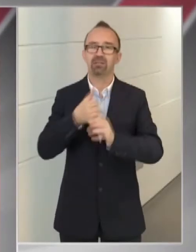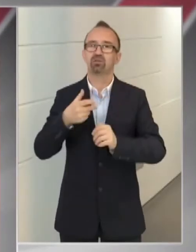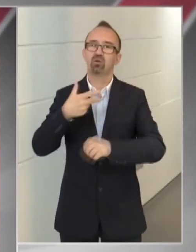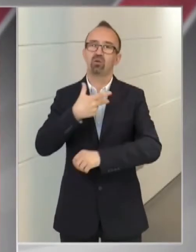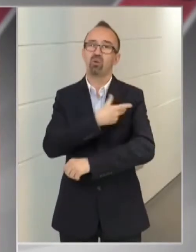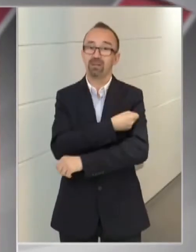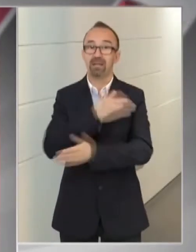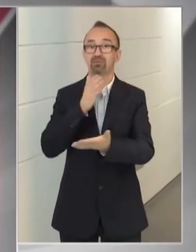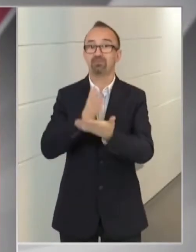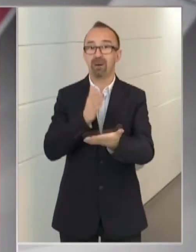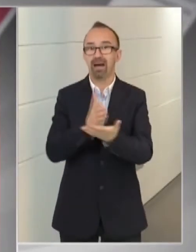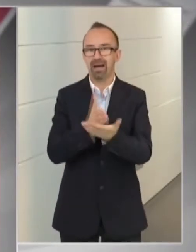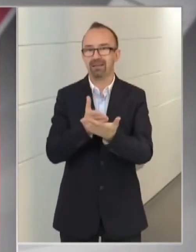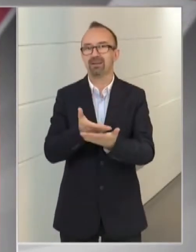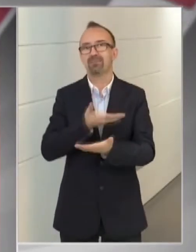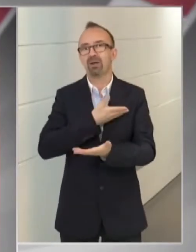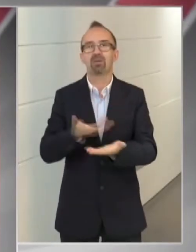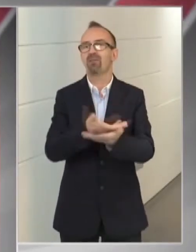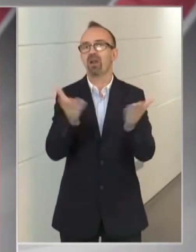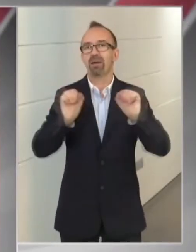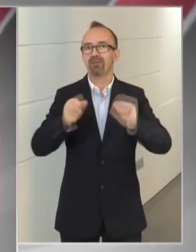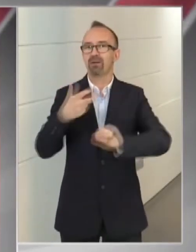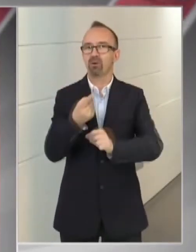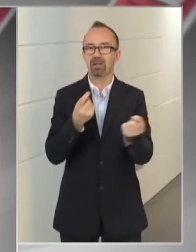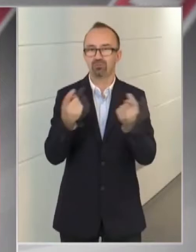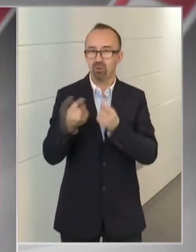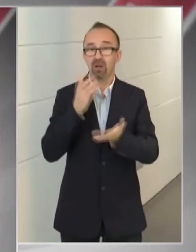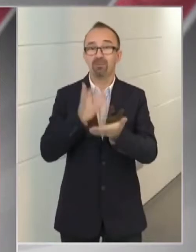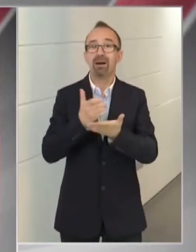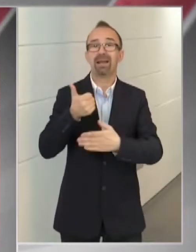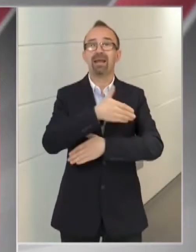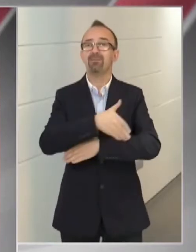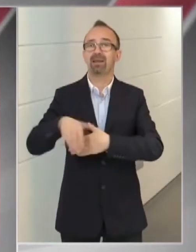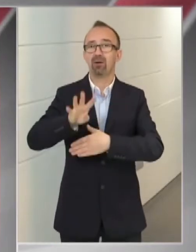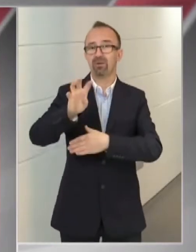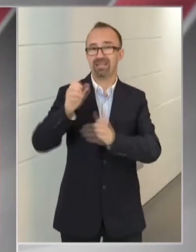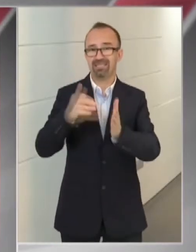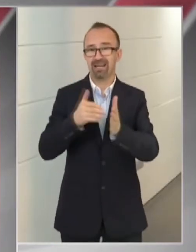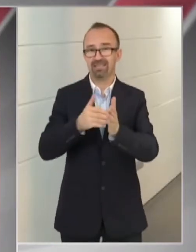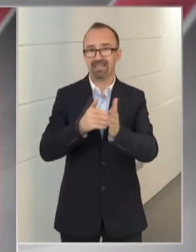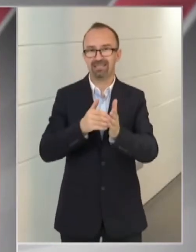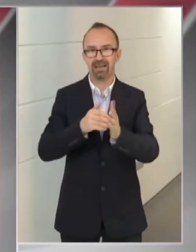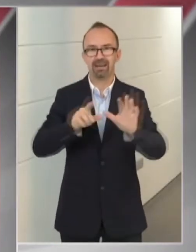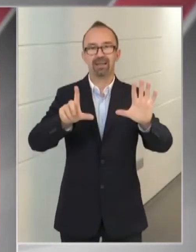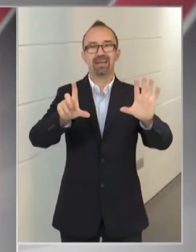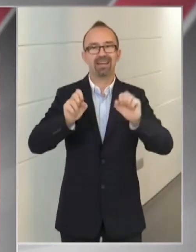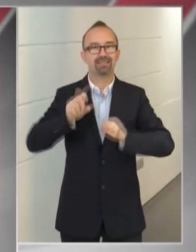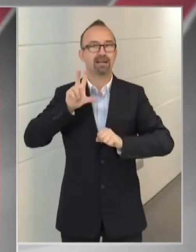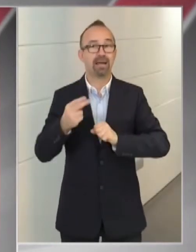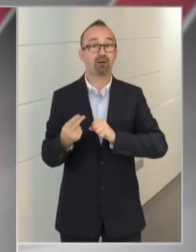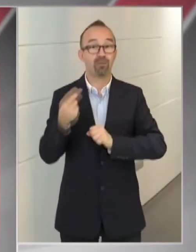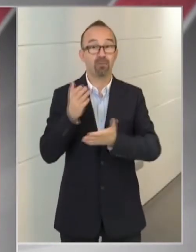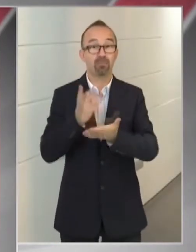első védőoltásukat, majdnem másfél millióan pedig a másodikat is az országban. Müller Cecília kiemelte, hogy